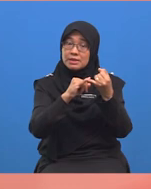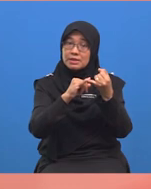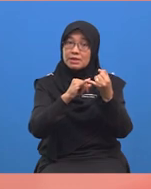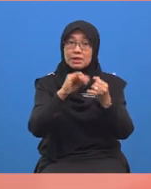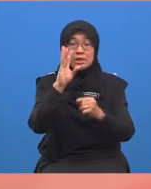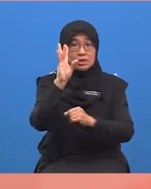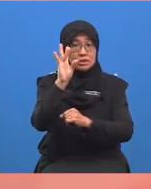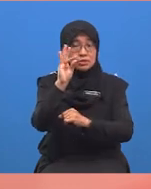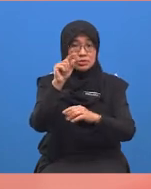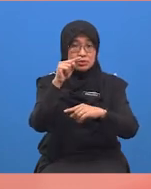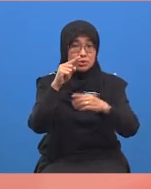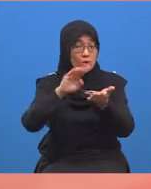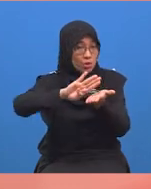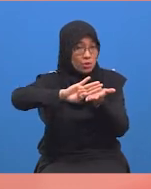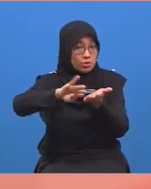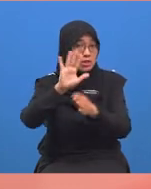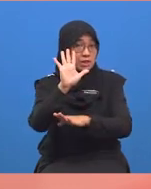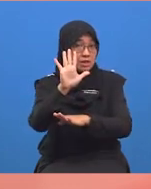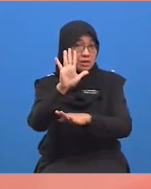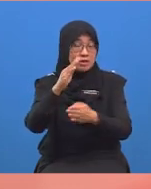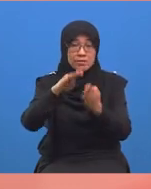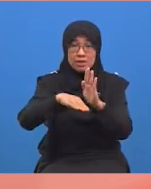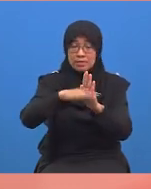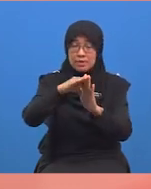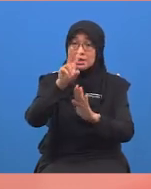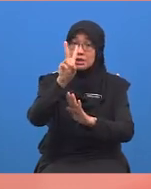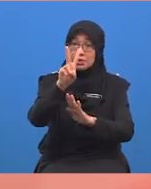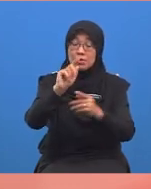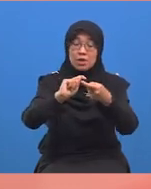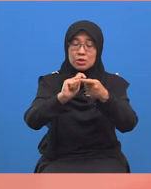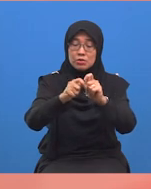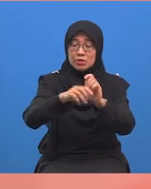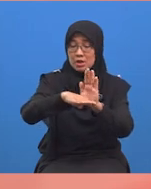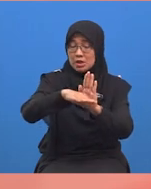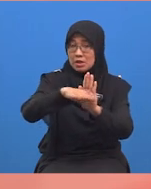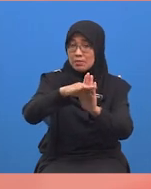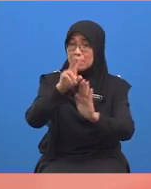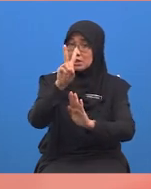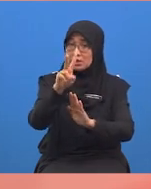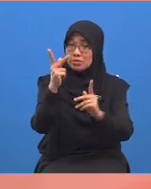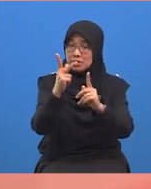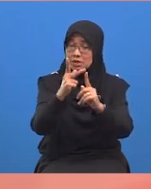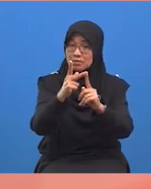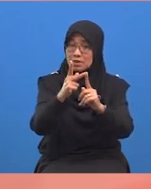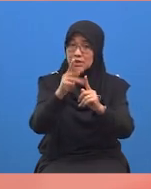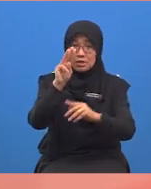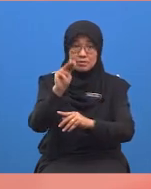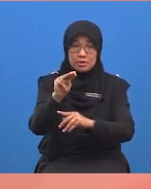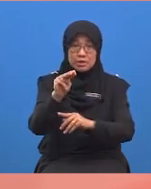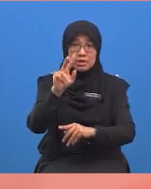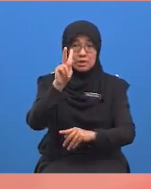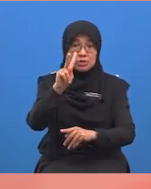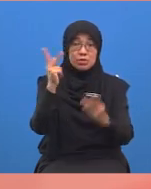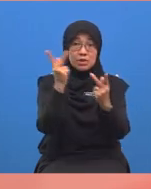tolak lima dan bakinya adalah dua. Tukarkan baki dua kilometer kepada meter iaitu